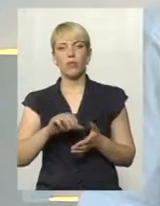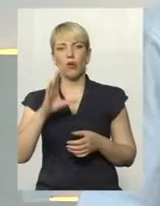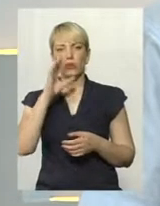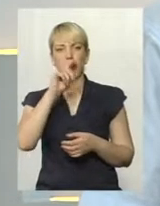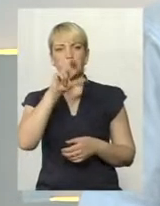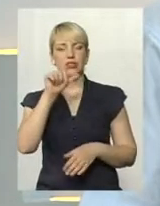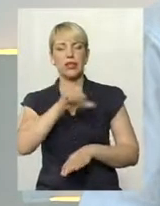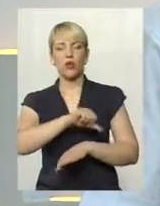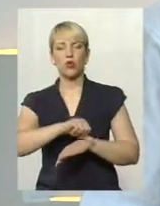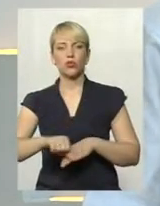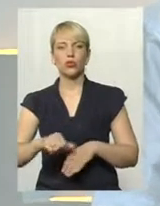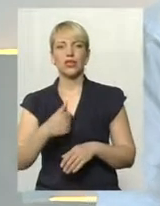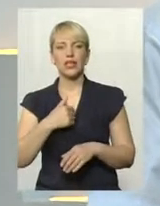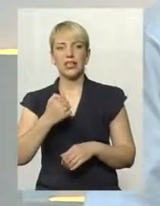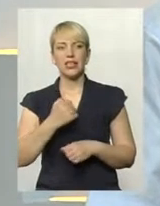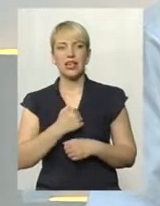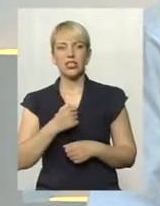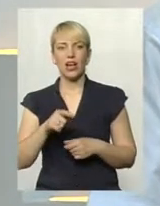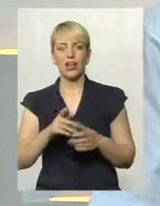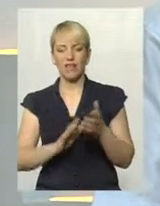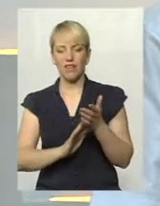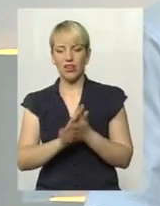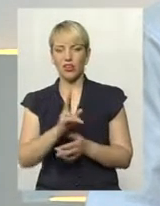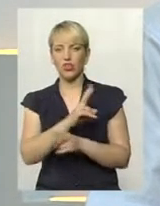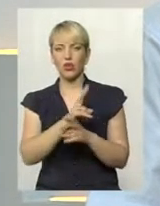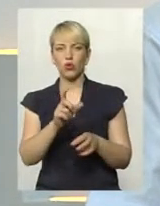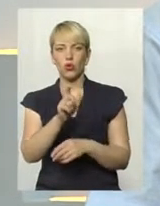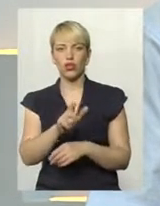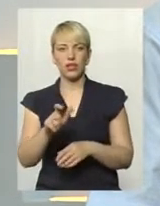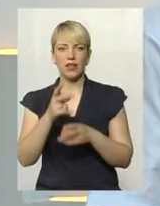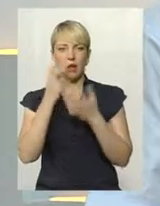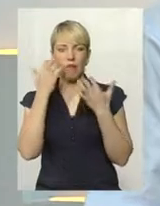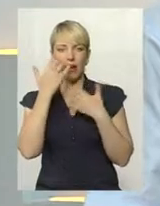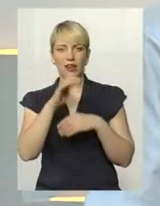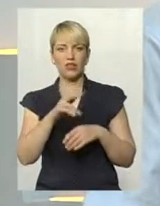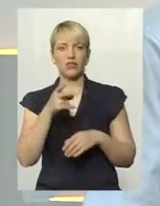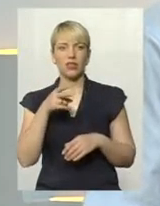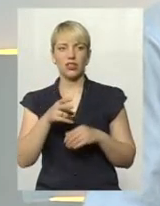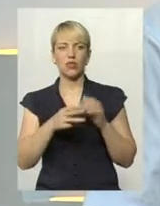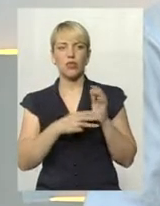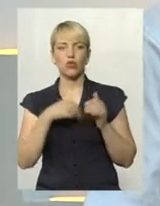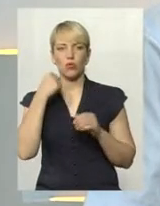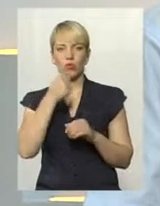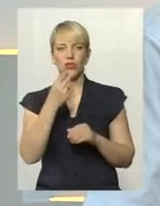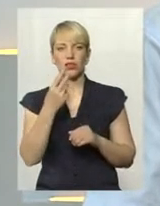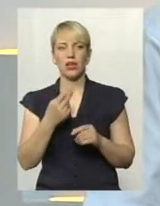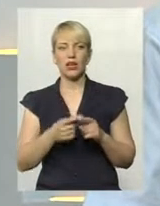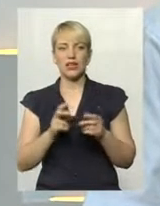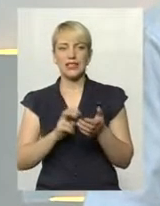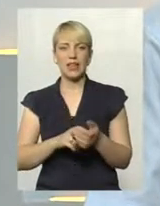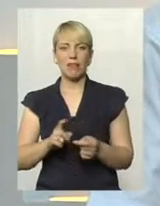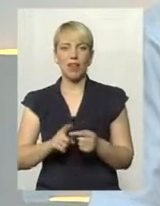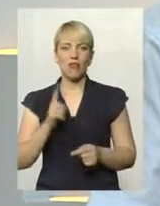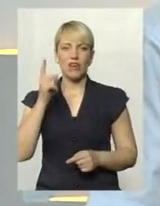жаль, ціле покоління в нас виросло, їх ніхто не бачив. У нас в 2000 році три вихованці ДІУ США стрибало висоту